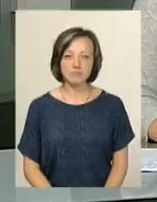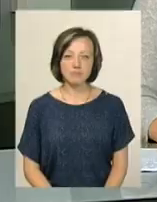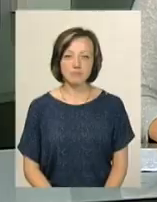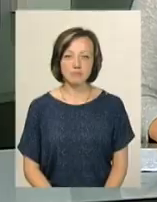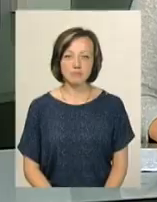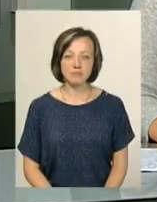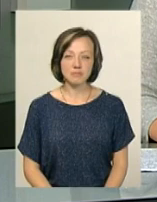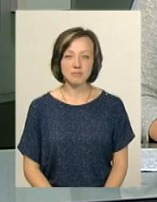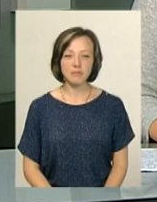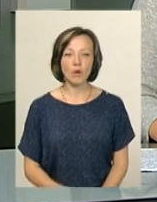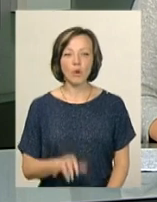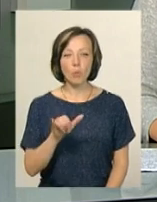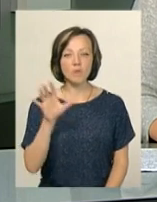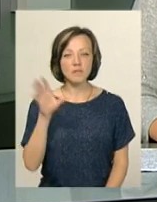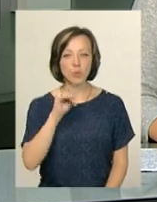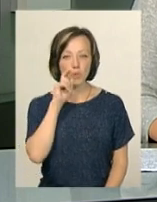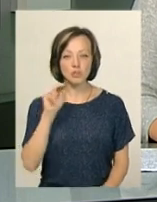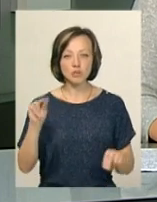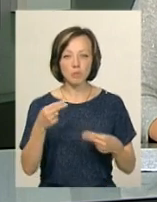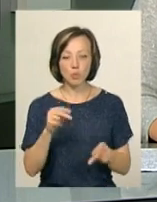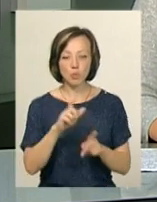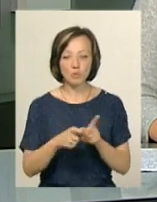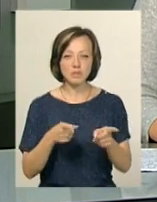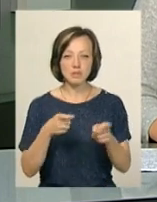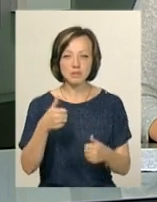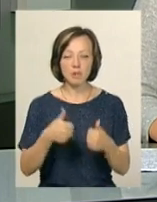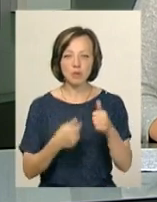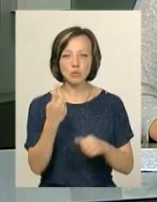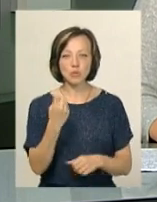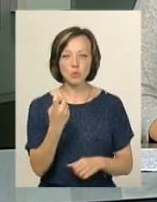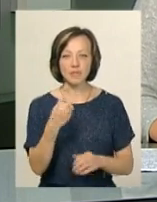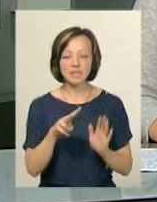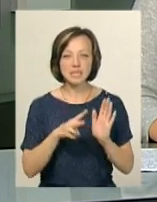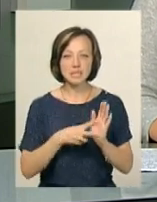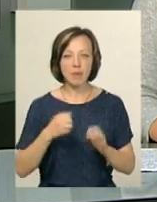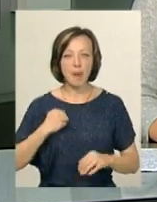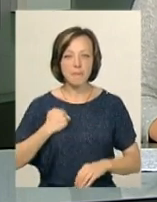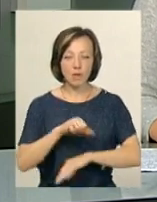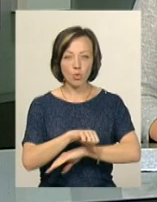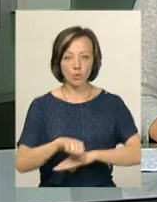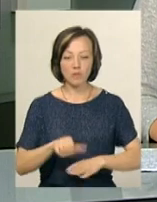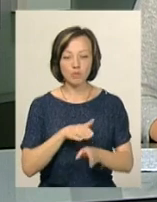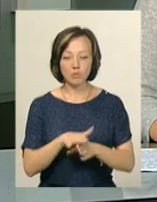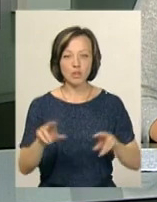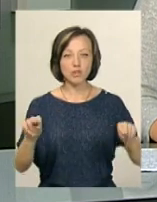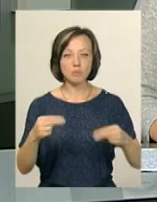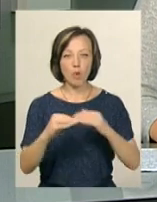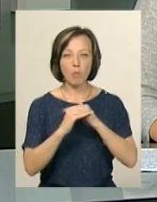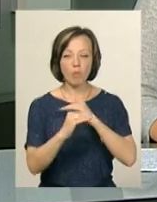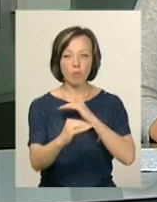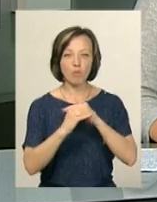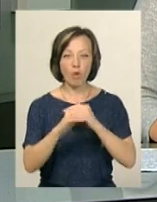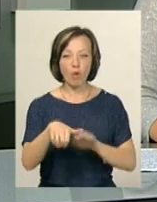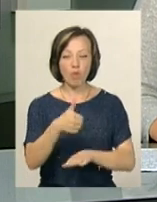У всеукраїнському чемпіонаті з кульової стрільби змагаються 127 прикордонників. Відбувається чемпіонат на полігоні